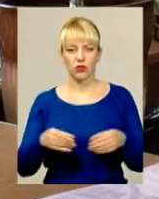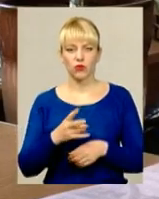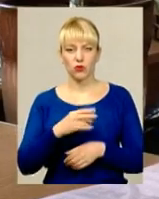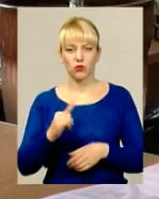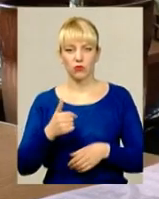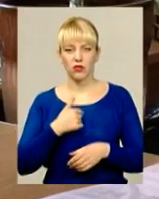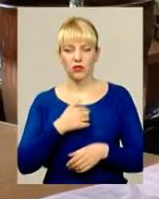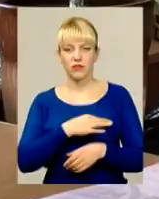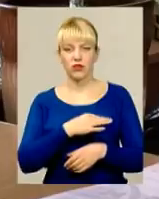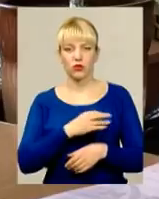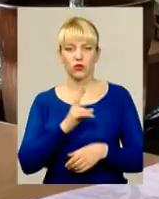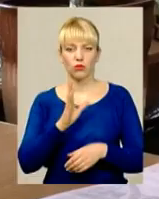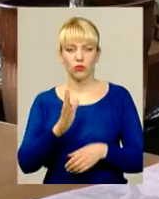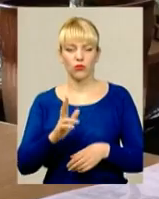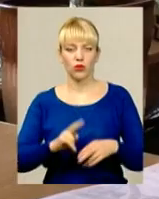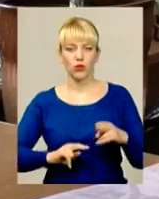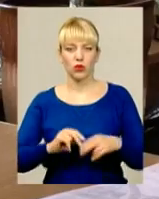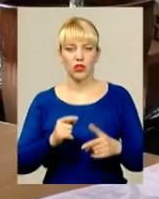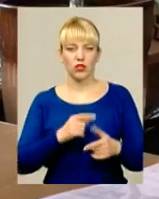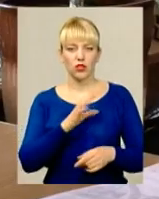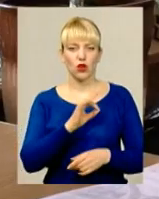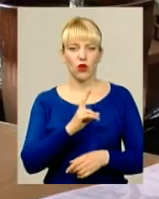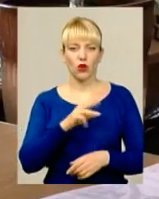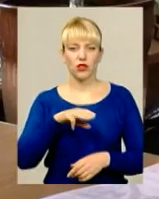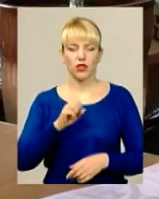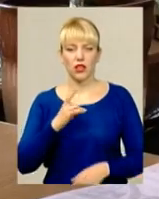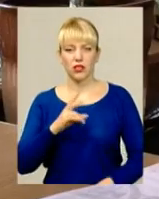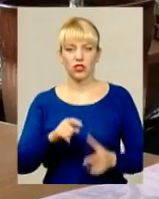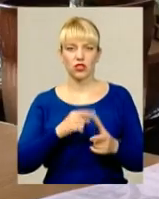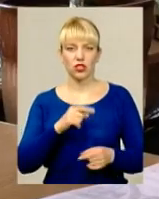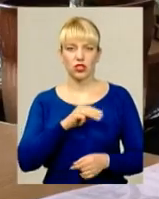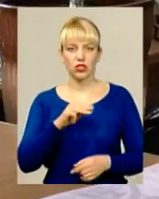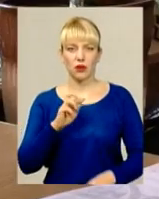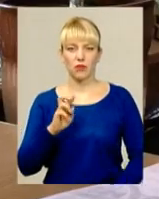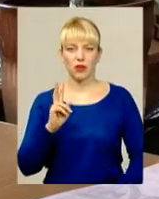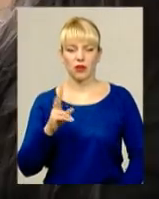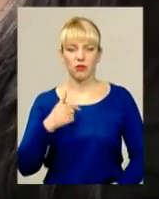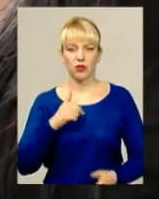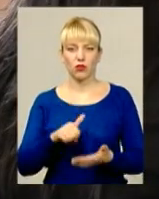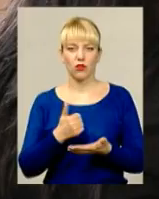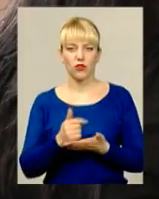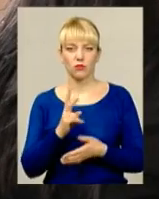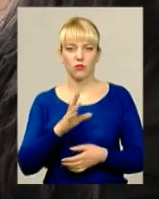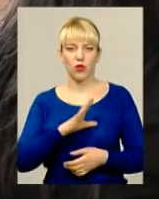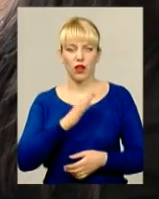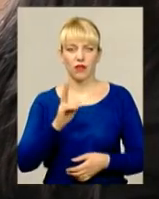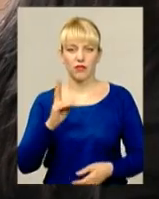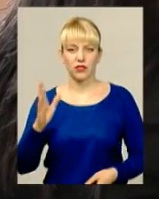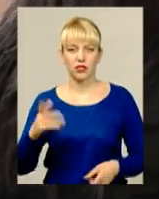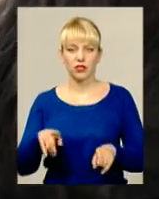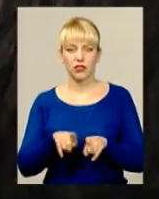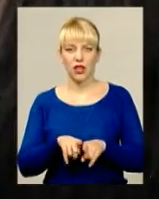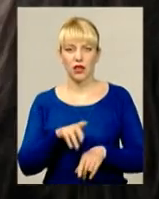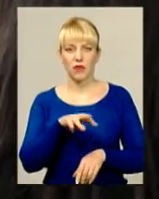Мені все рівно, хто буде будувати. Чи Октант, чи ЖБК. Мені саме головне – мені треба квартиру. Так Марія Іванівна стала